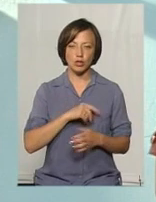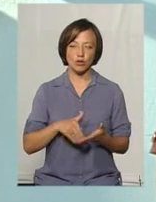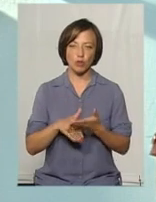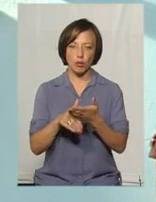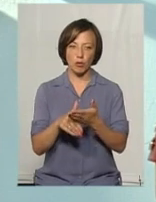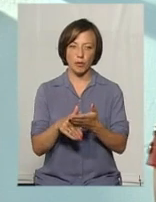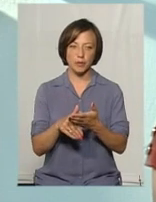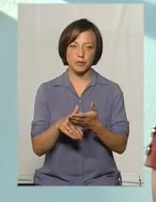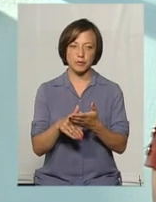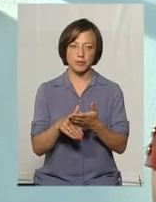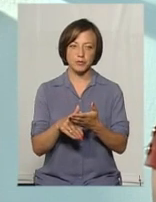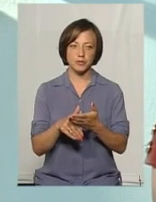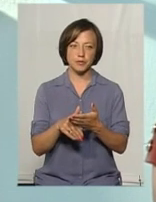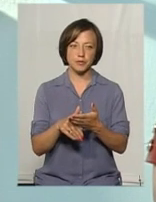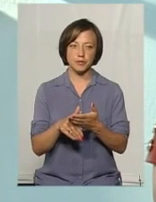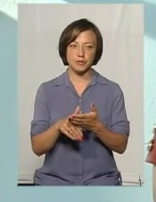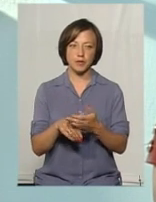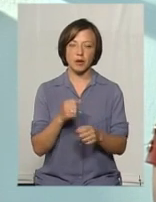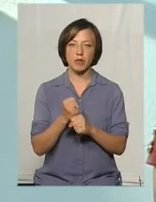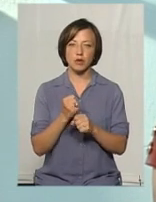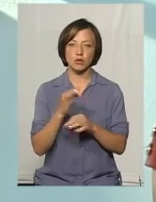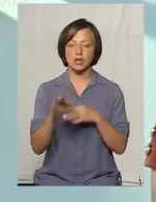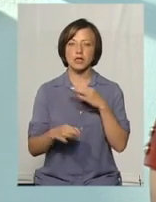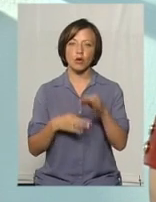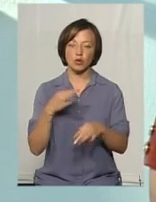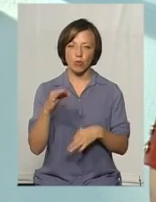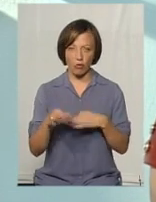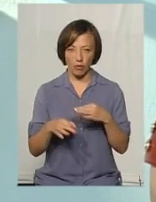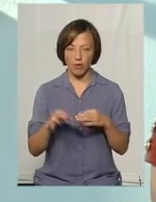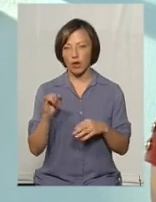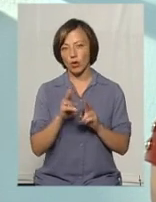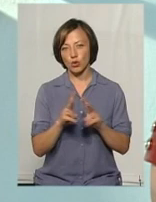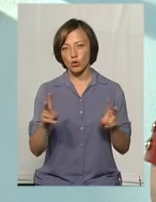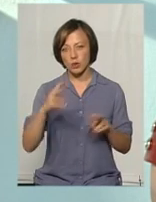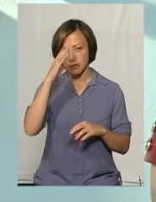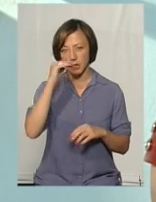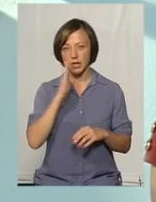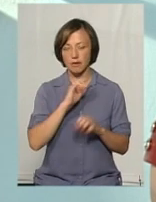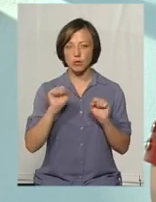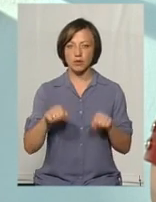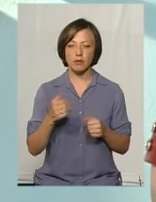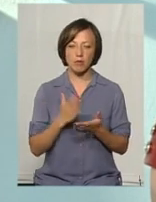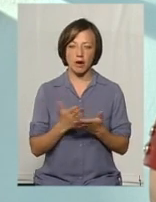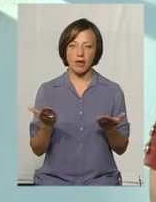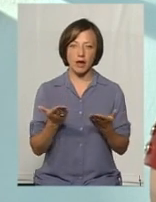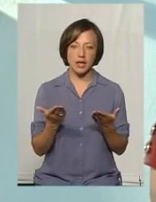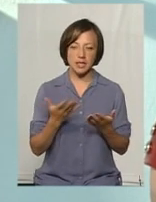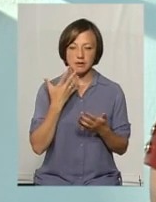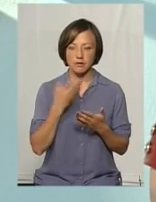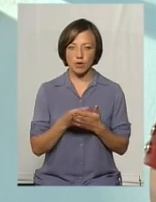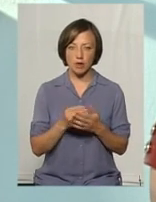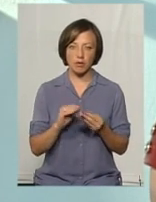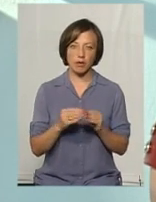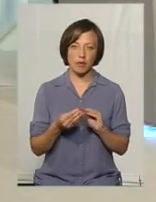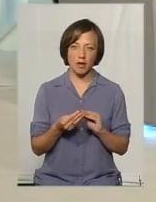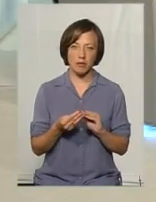допомога. Працює цілодобово. І хто з батьків, можливо, має якісь певні свої невирішені